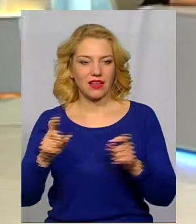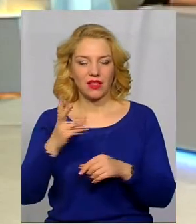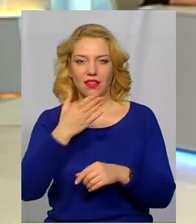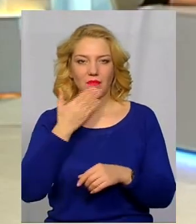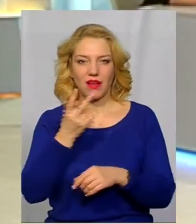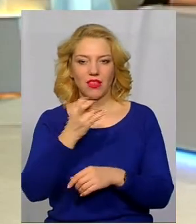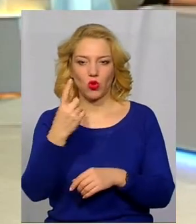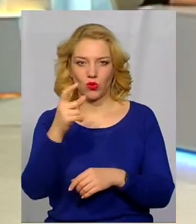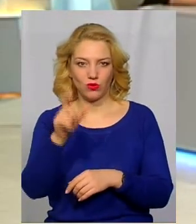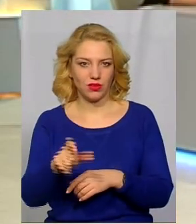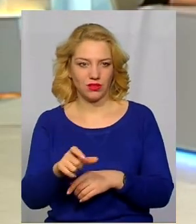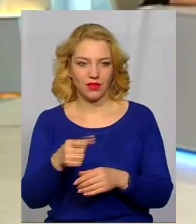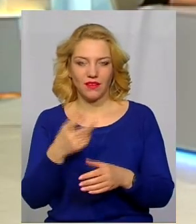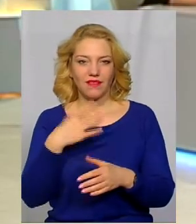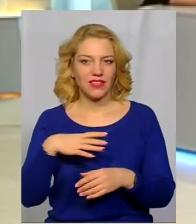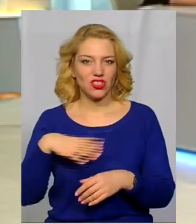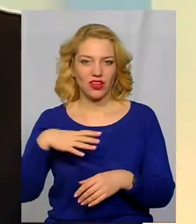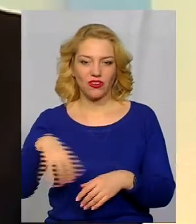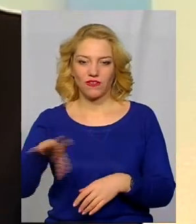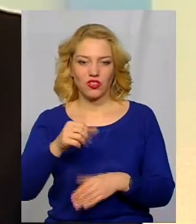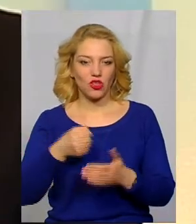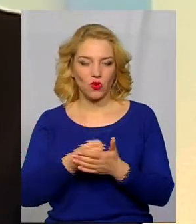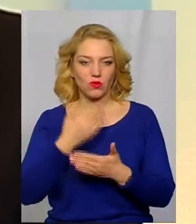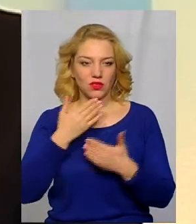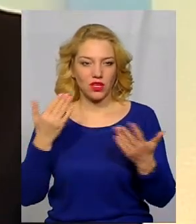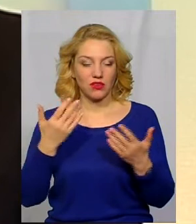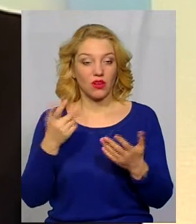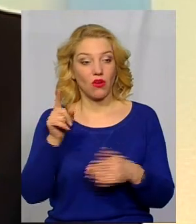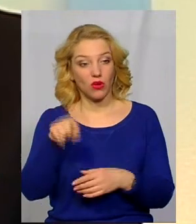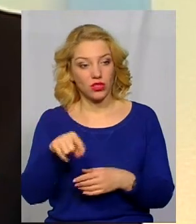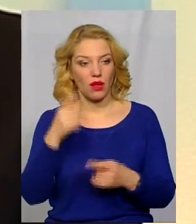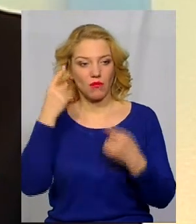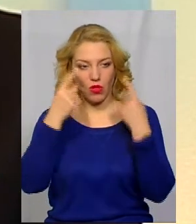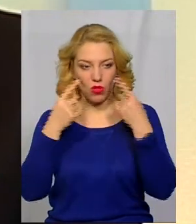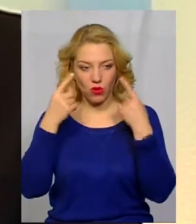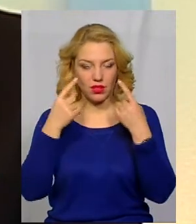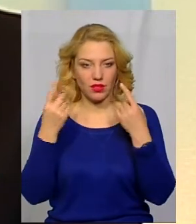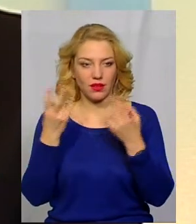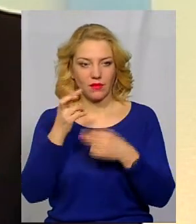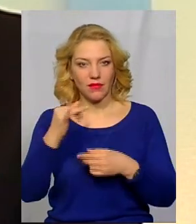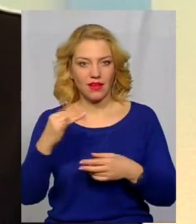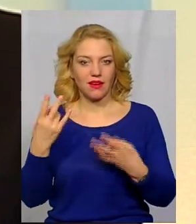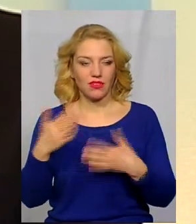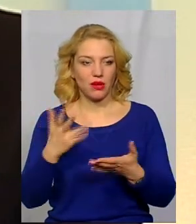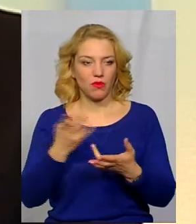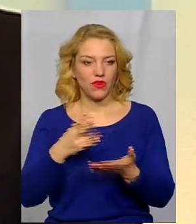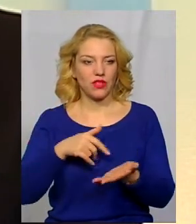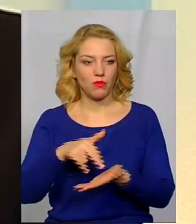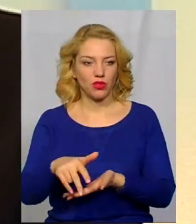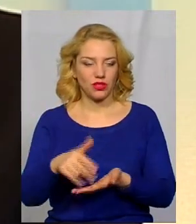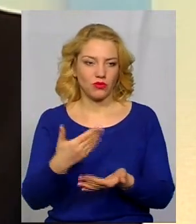конкурсанта, всі чекають, мабуть, до останнього. Хоча, по логіки жанру, мали би пройти,